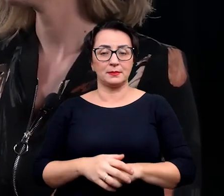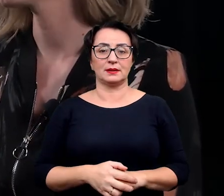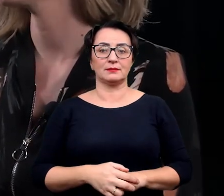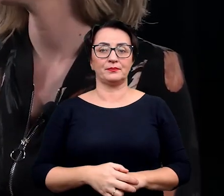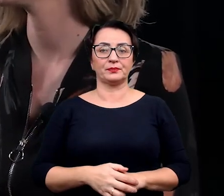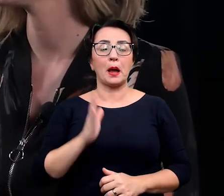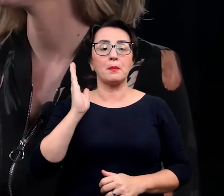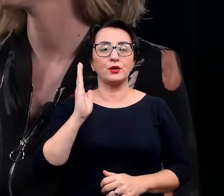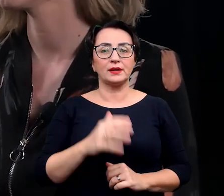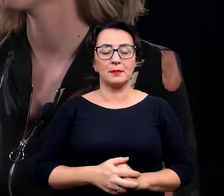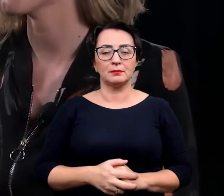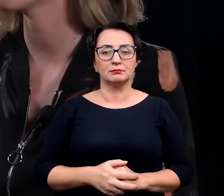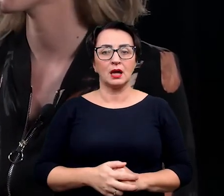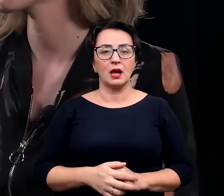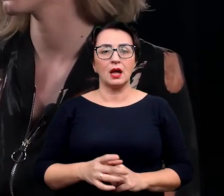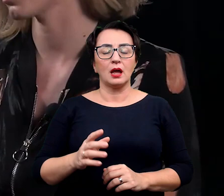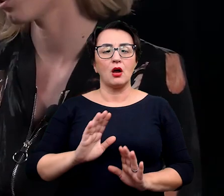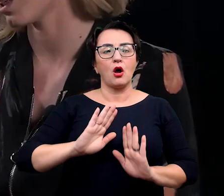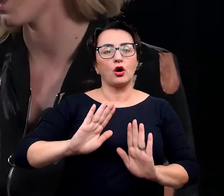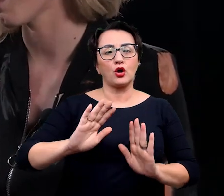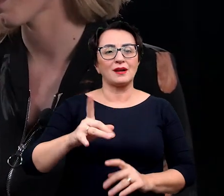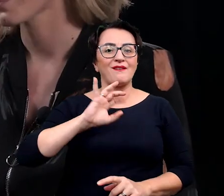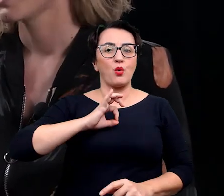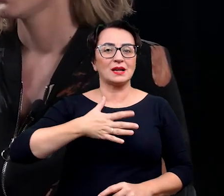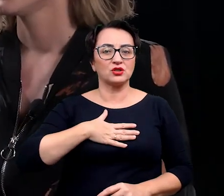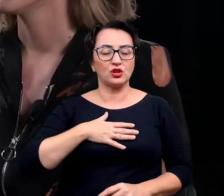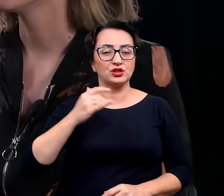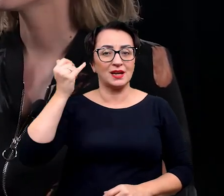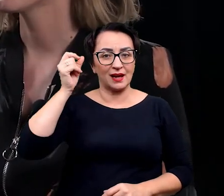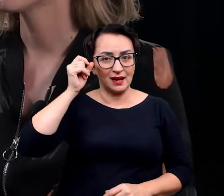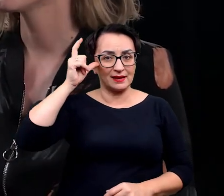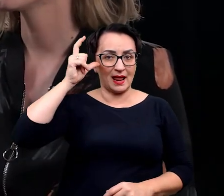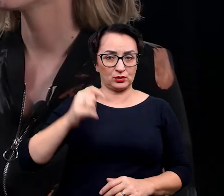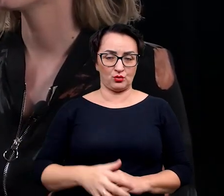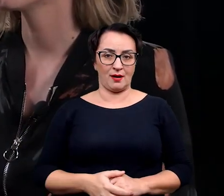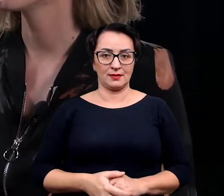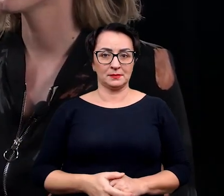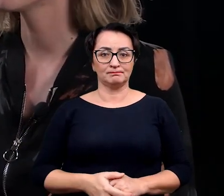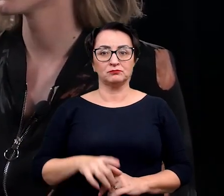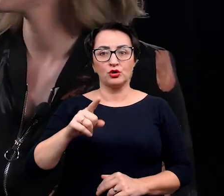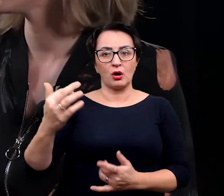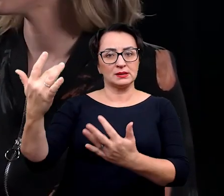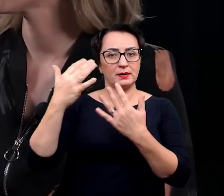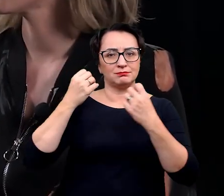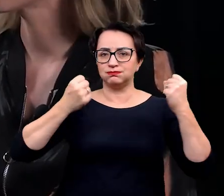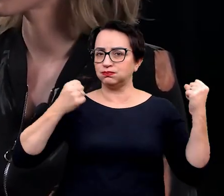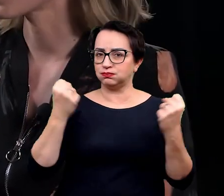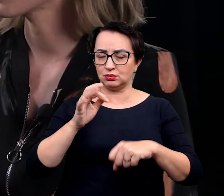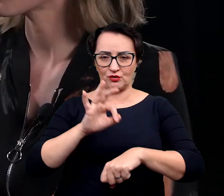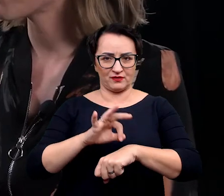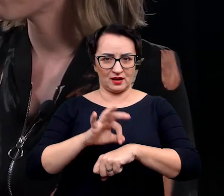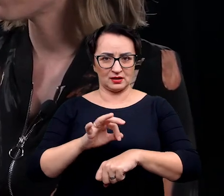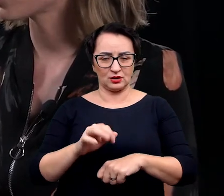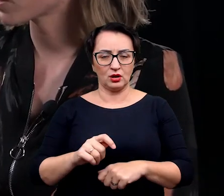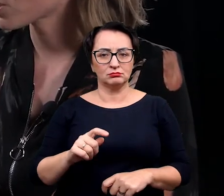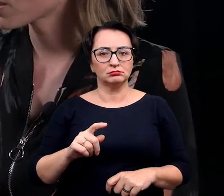a potem z prawa własności intelektualnej. No i to było bardzo inspirujące doświadczenie.